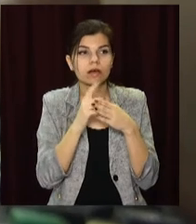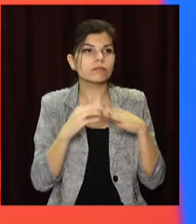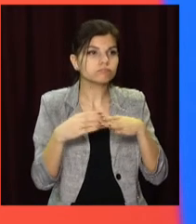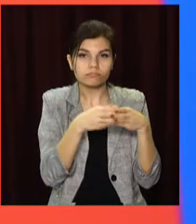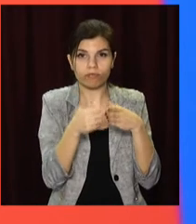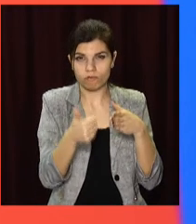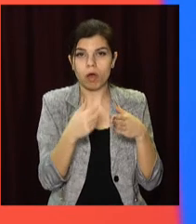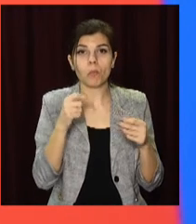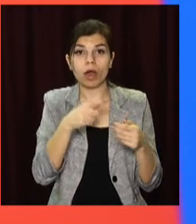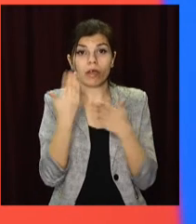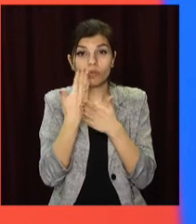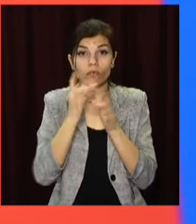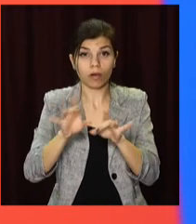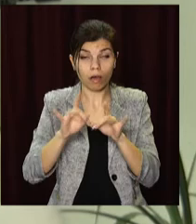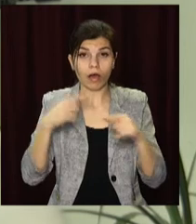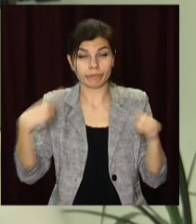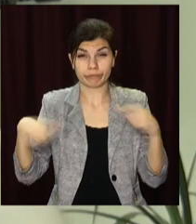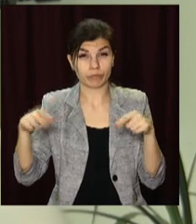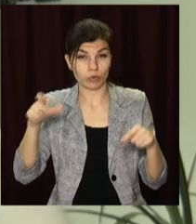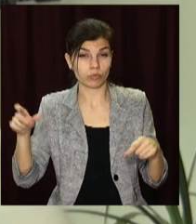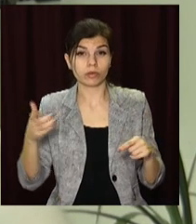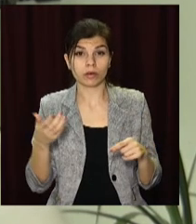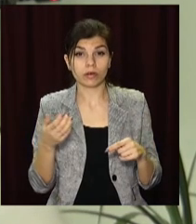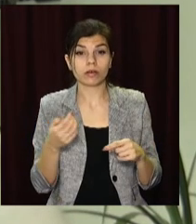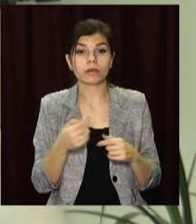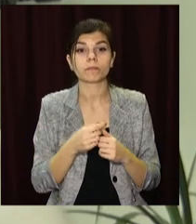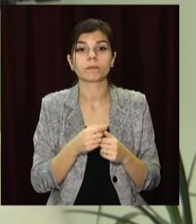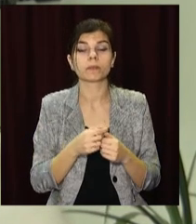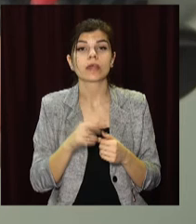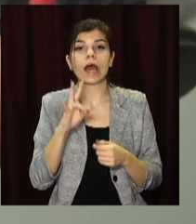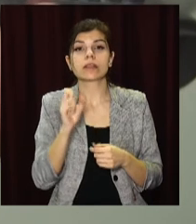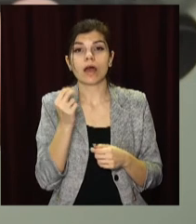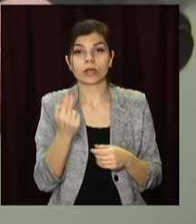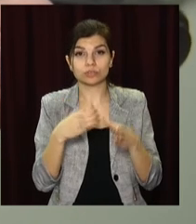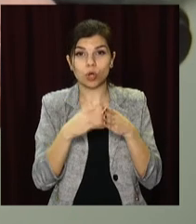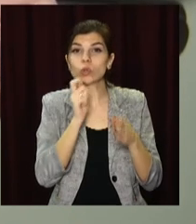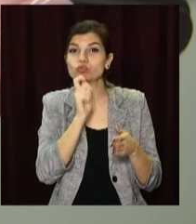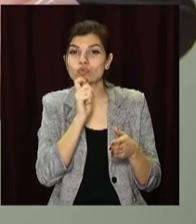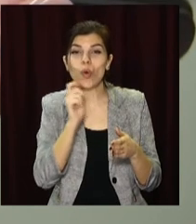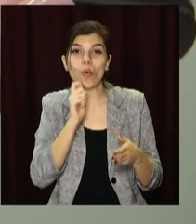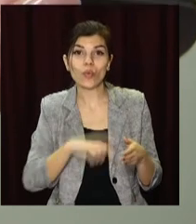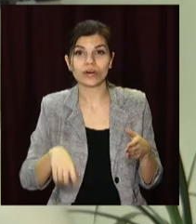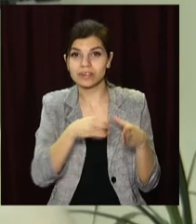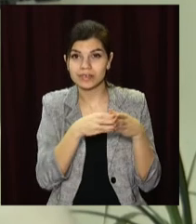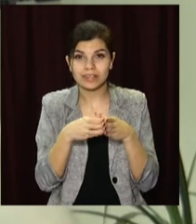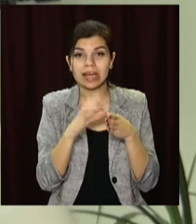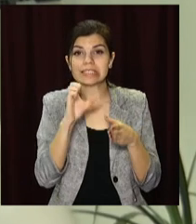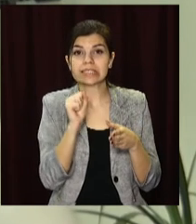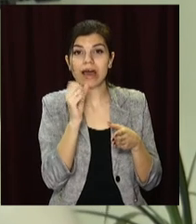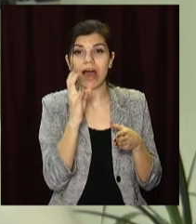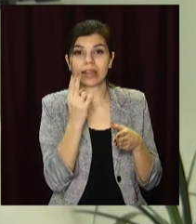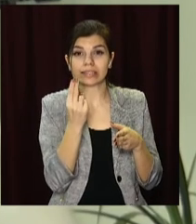проголосували 17 членів РНБО. Ще один утримався. Натомість Національній спілці журналістів України санкції проти трьох